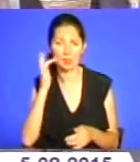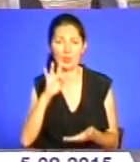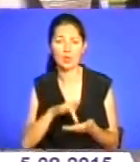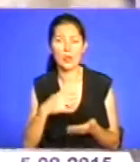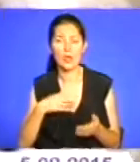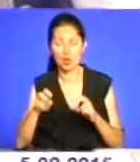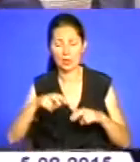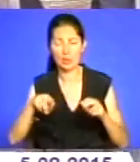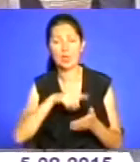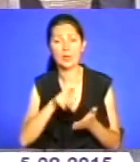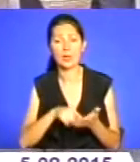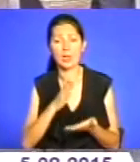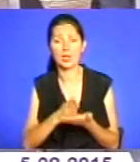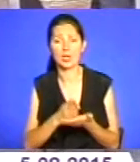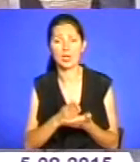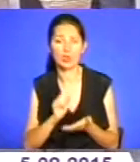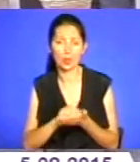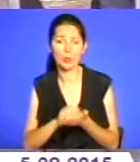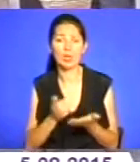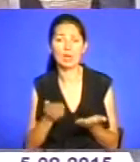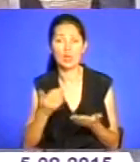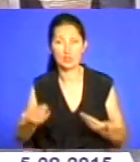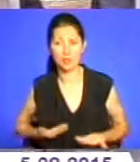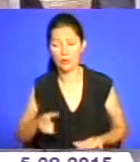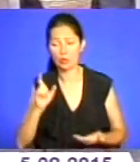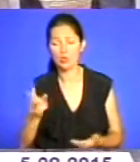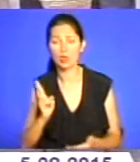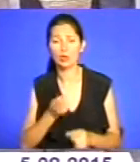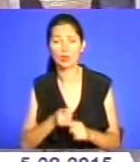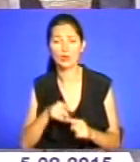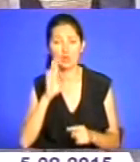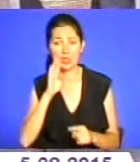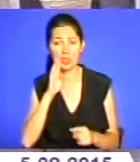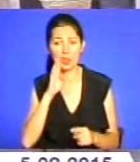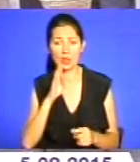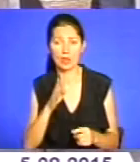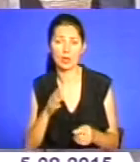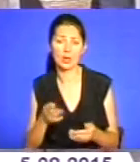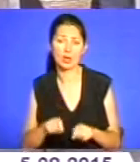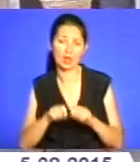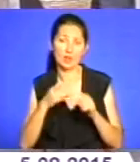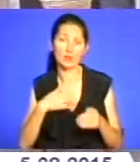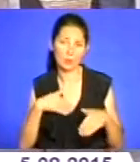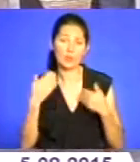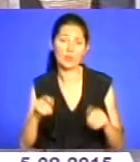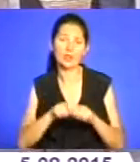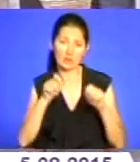оскільки в нас є дані, де вона живе, ця людина, і хто ця людина, все-таки відкрити кримінальну справу.